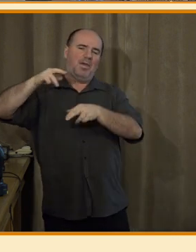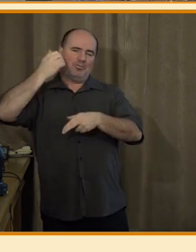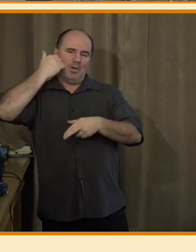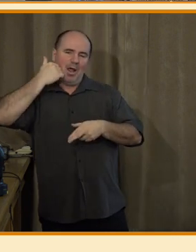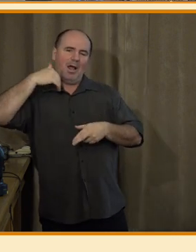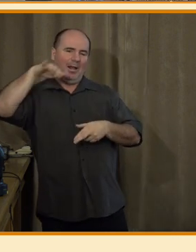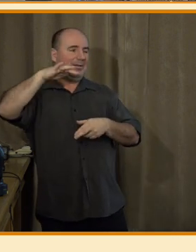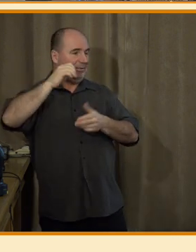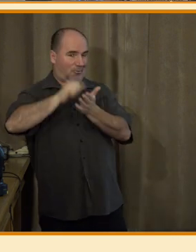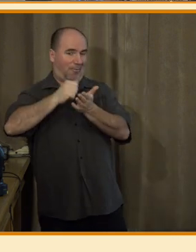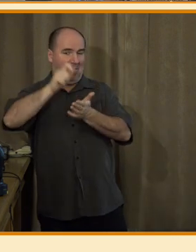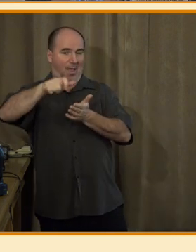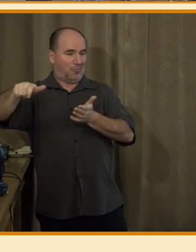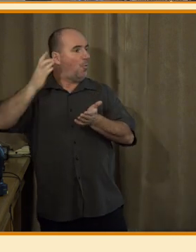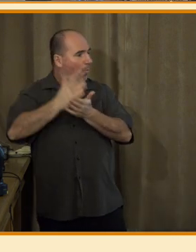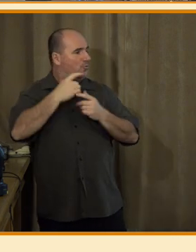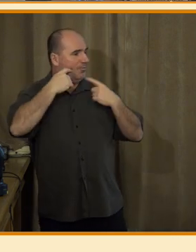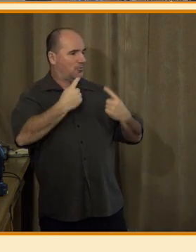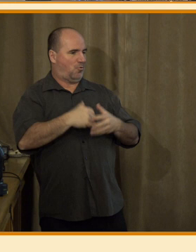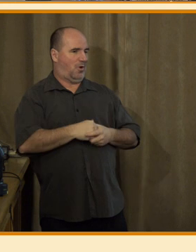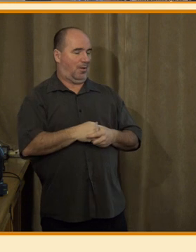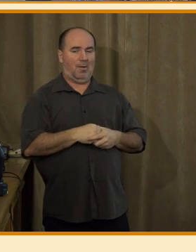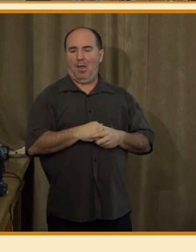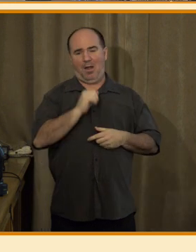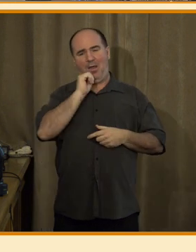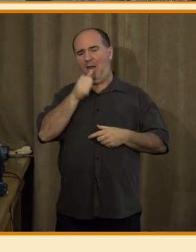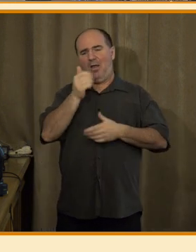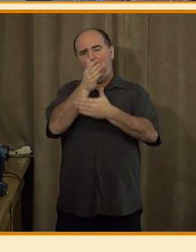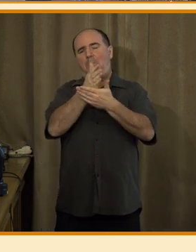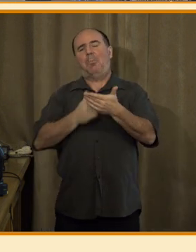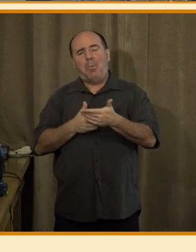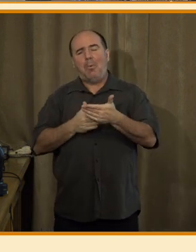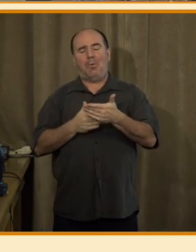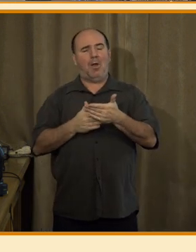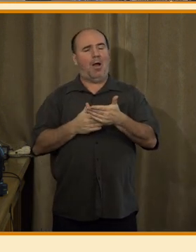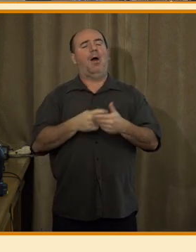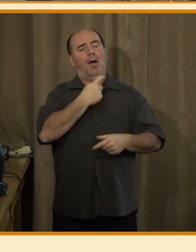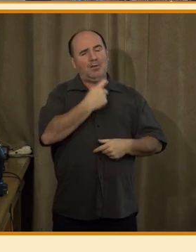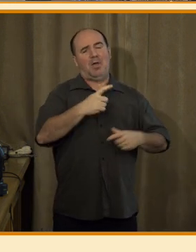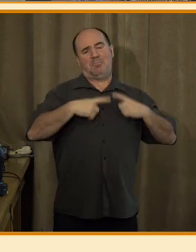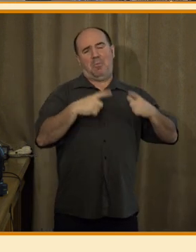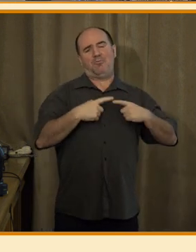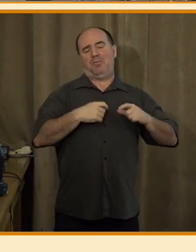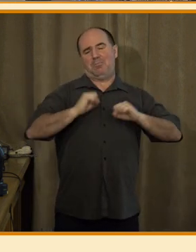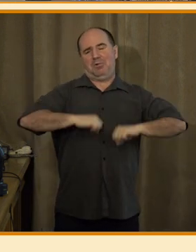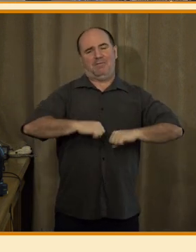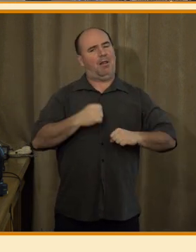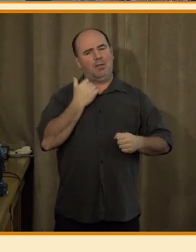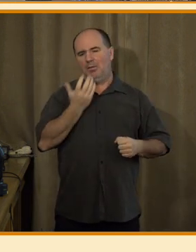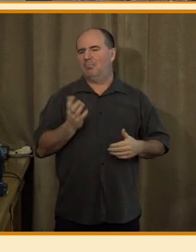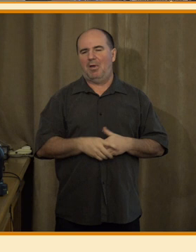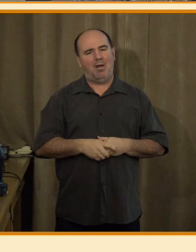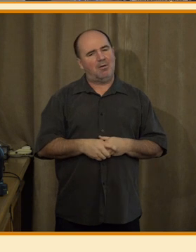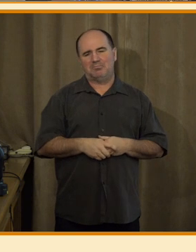nebyla ani polovina těch, kteří by s tím posléze pracovali pravidelně. My teď jsme dělali